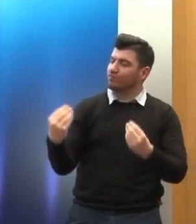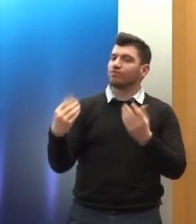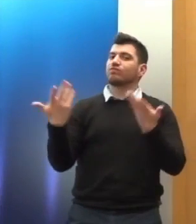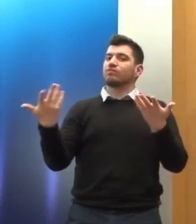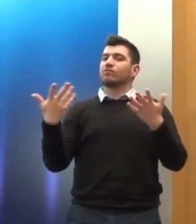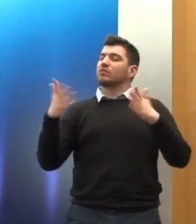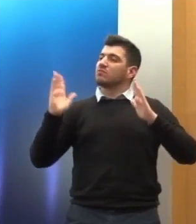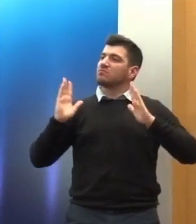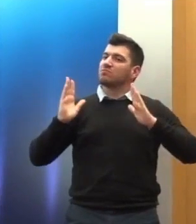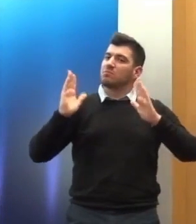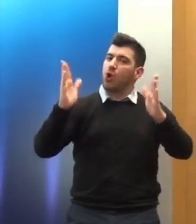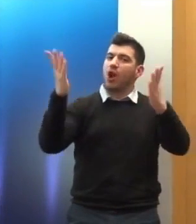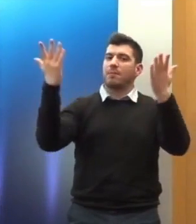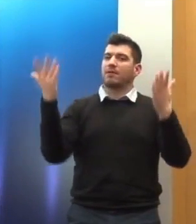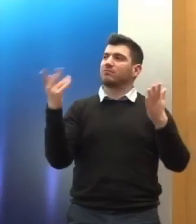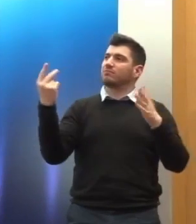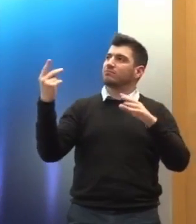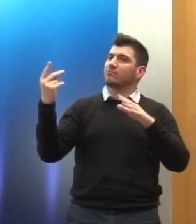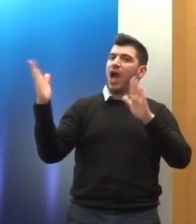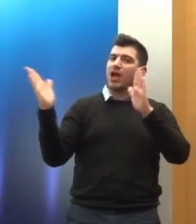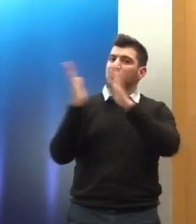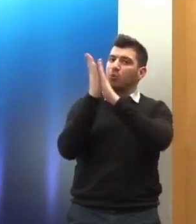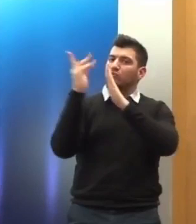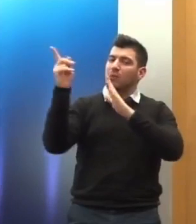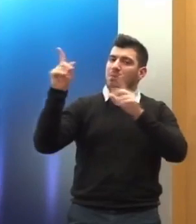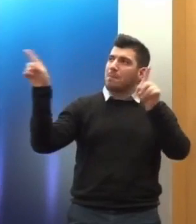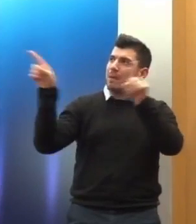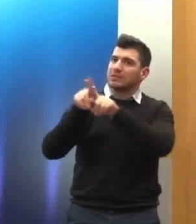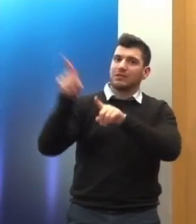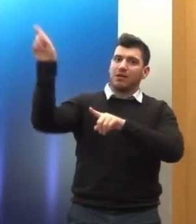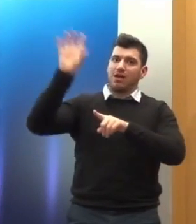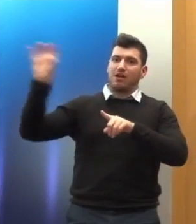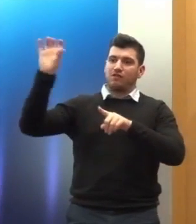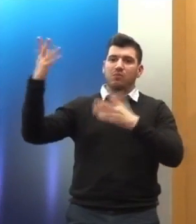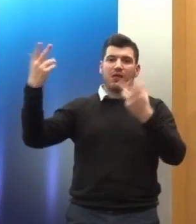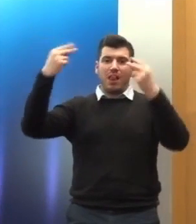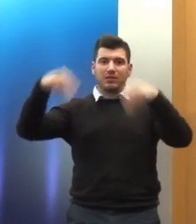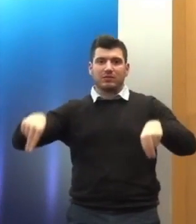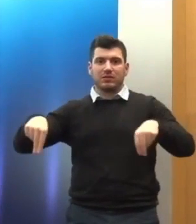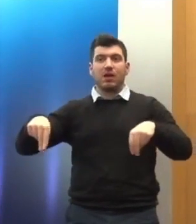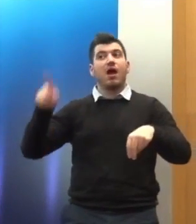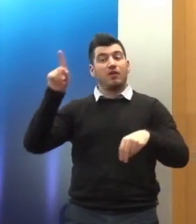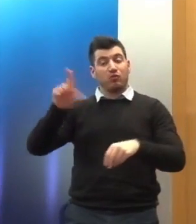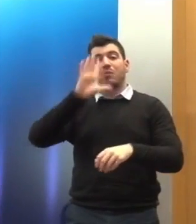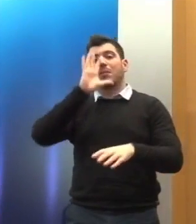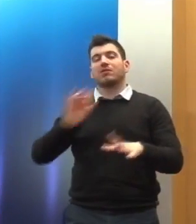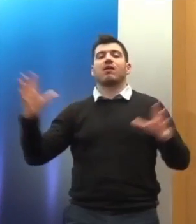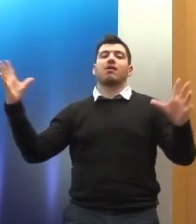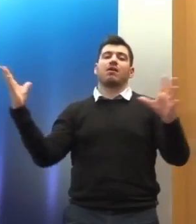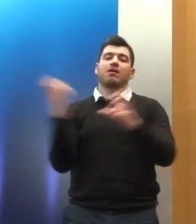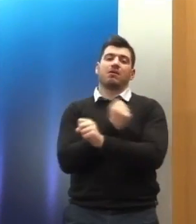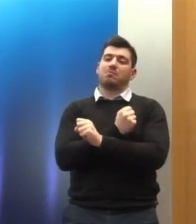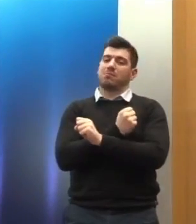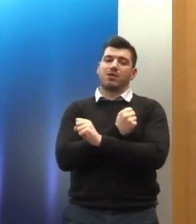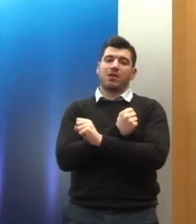ευθείας ανοιχτής αντιμετώπισης των θεμάτων αυτών και αυτό νομίζω ότι είναι ένα κεκτημένο και αυτό νομίζω ότι δημιουργεί μια κουλτούρα